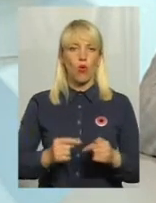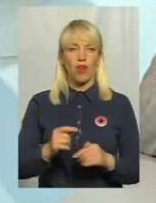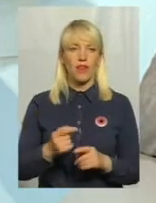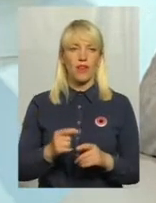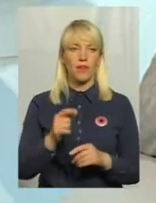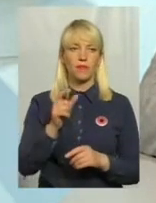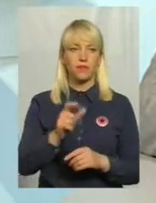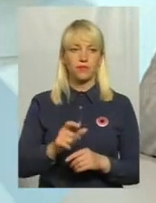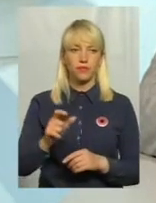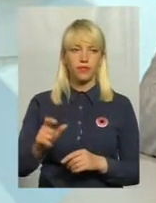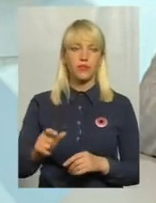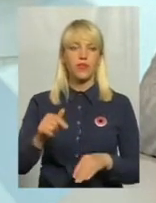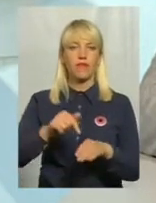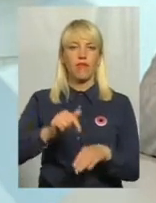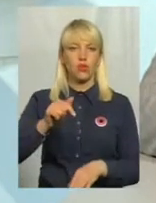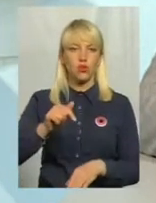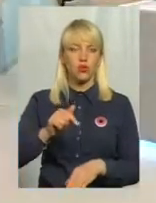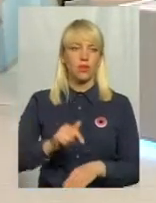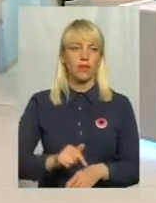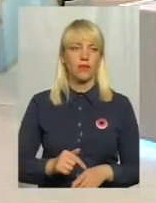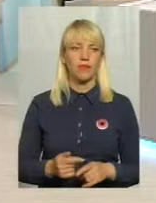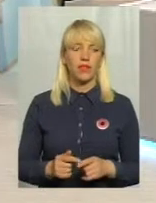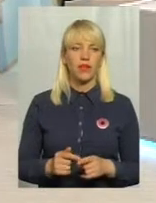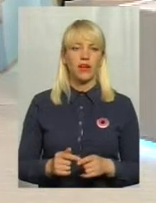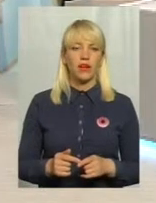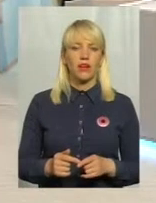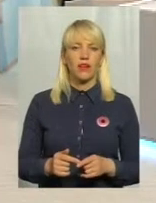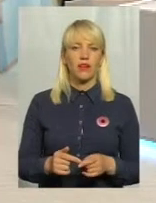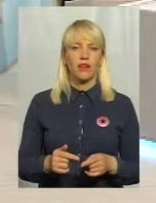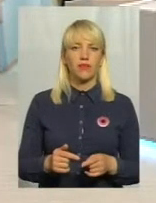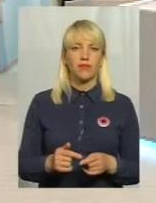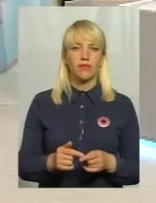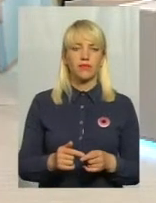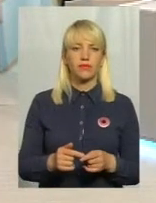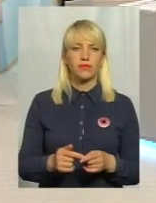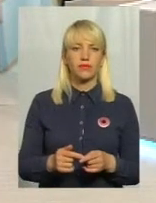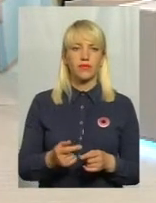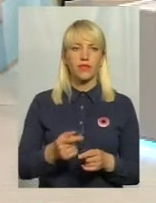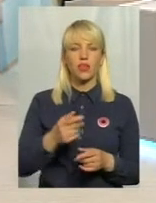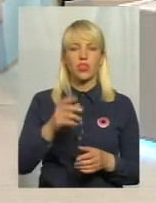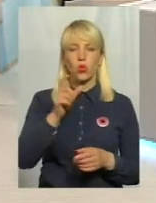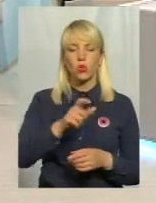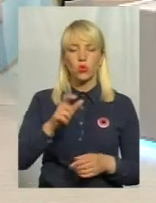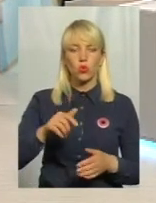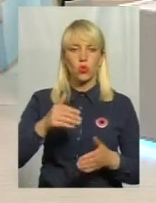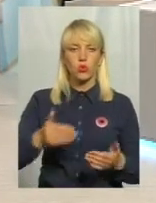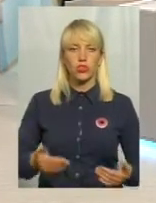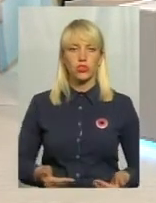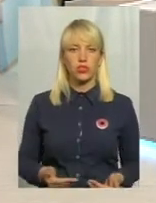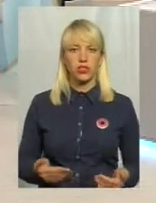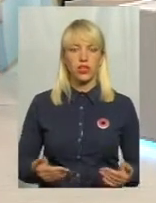крихкості людського життя, почуття патріотизму,